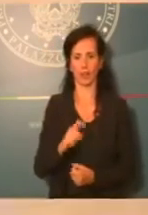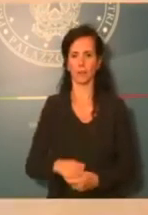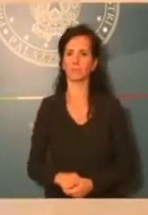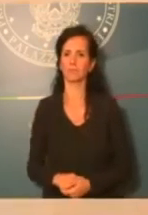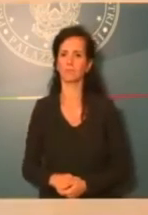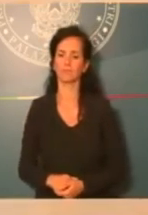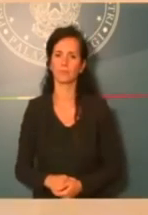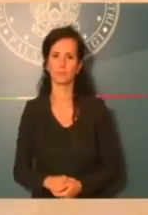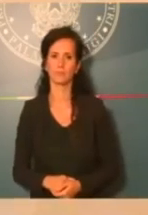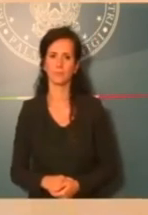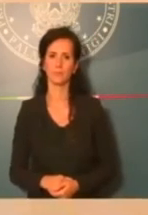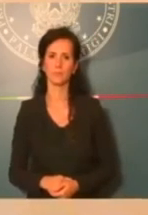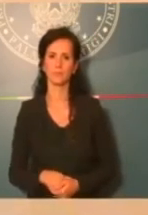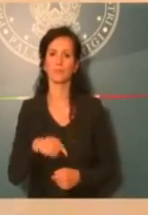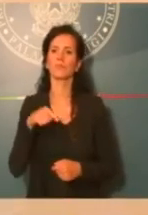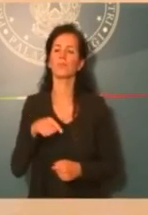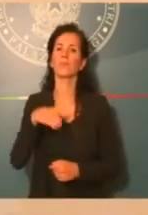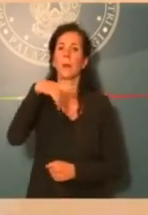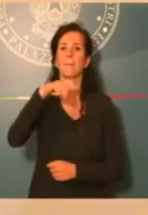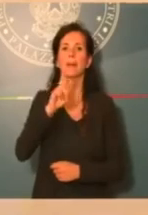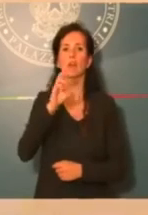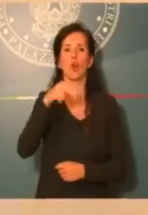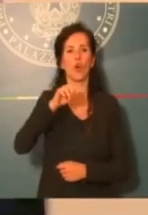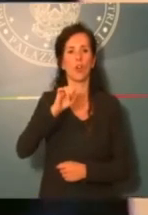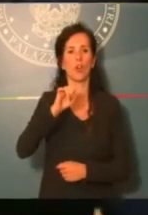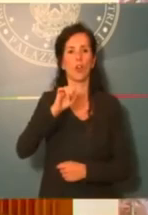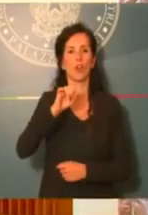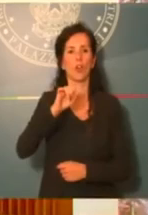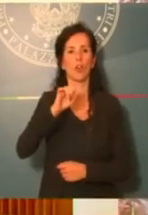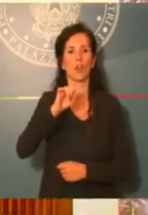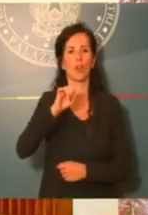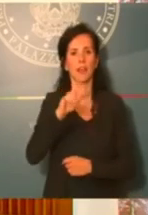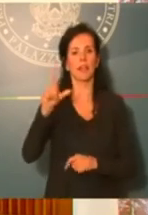Andiamo con Manuela Perrone, il Sole 24 Ore. Abbiamo ancora pochi minuti.